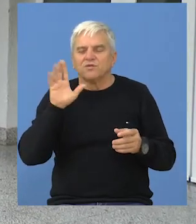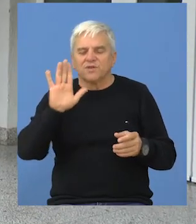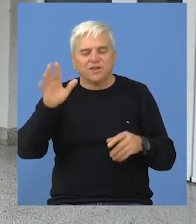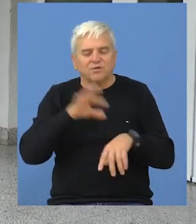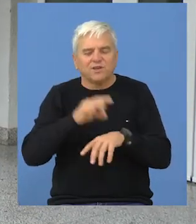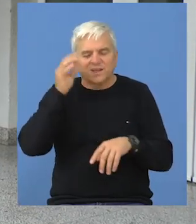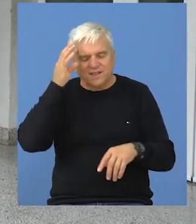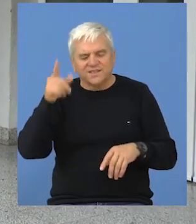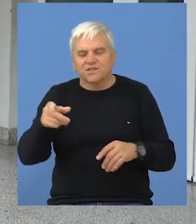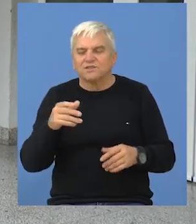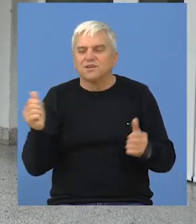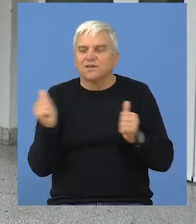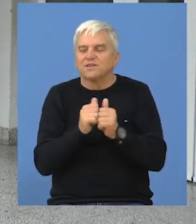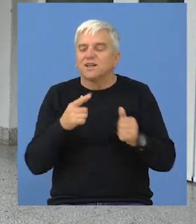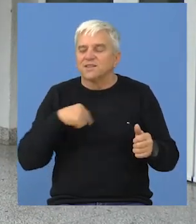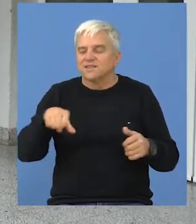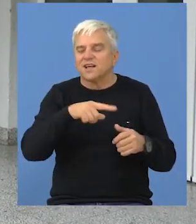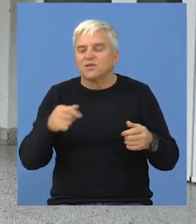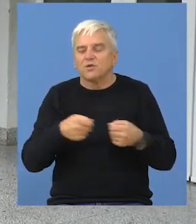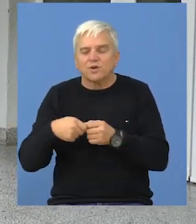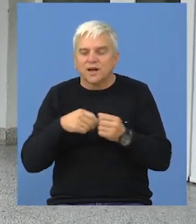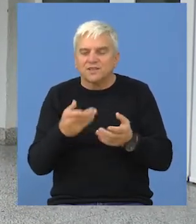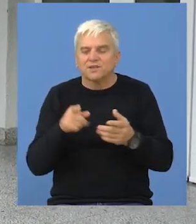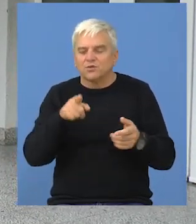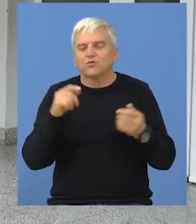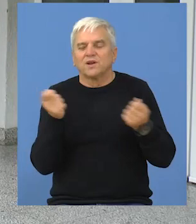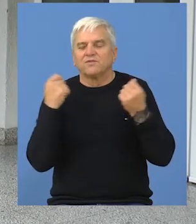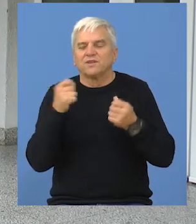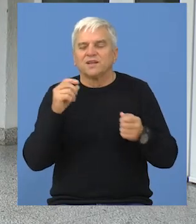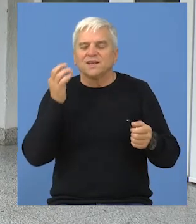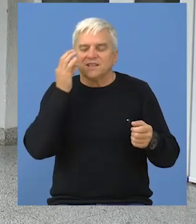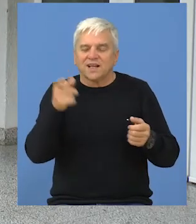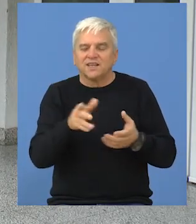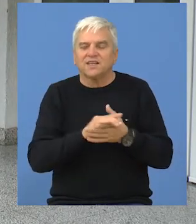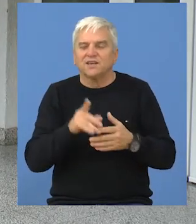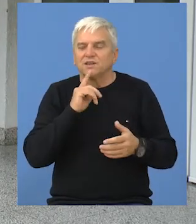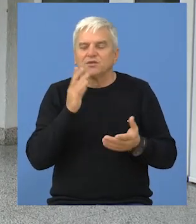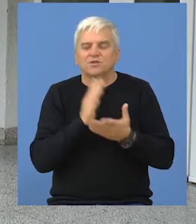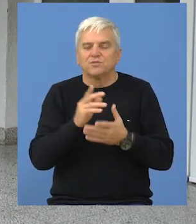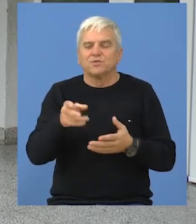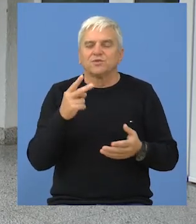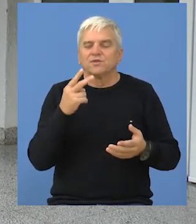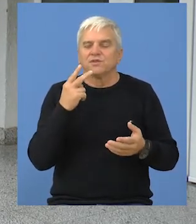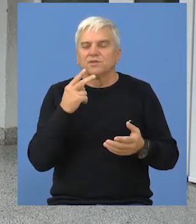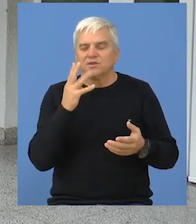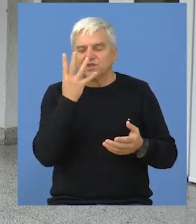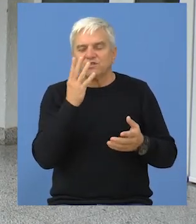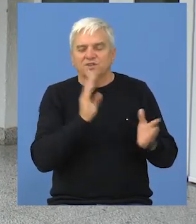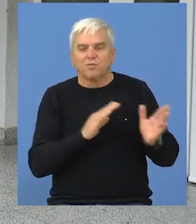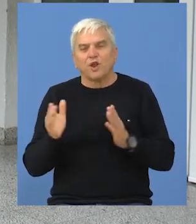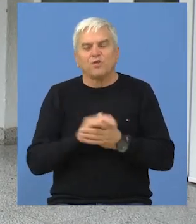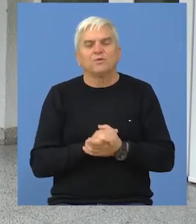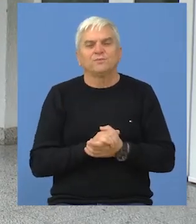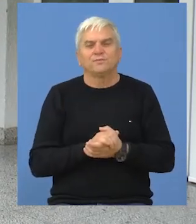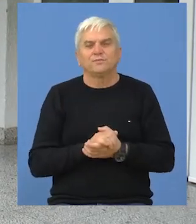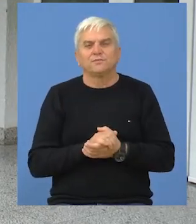njihovu inicijativu da zajedno sa nama organizuju ovu manifestaciju Zavičajni dani koja će se udržati sad po četvrti